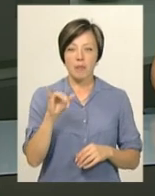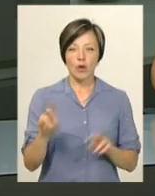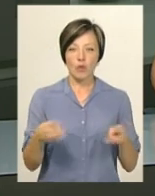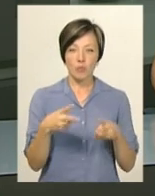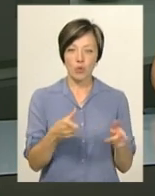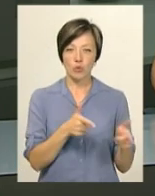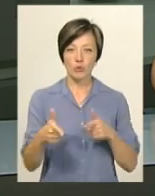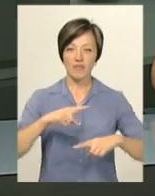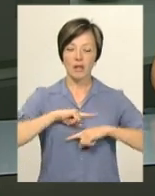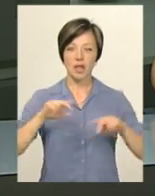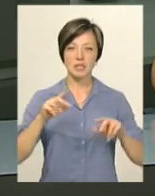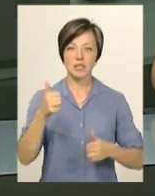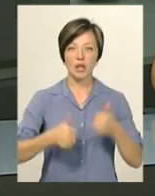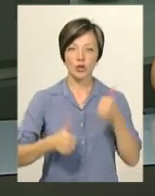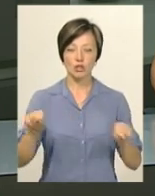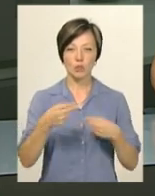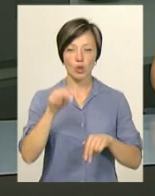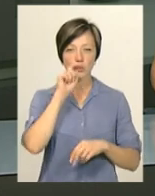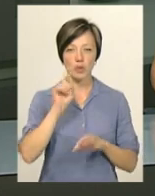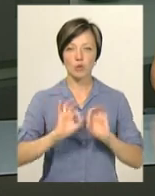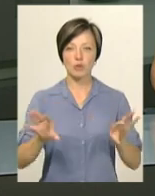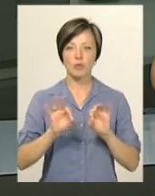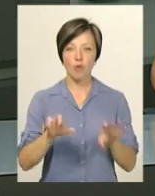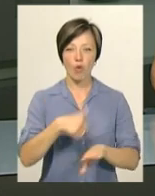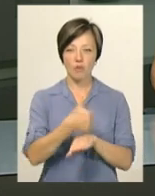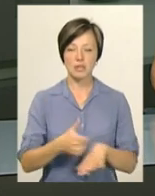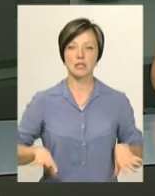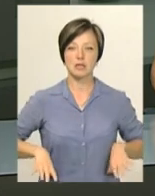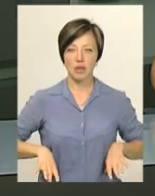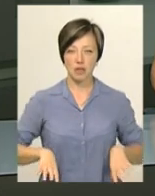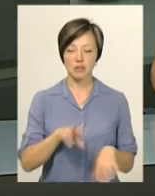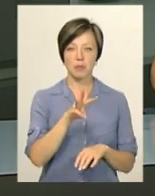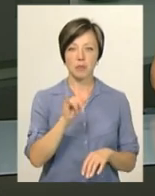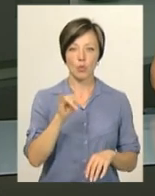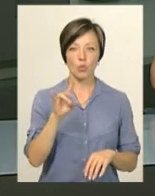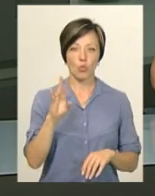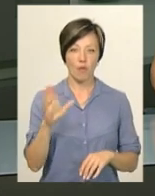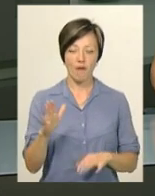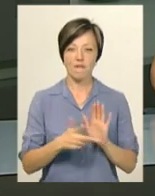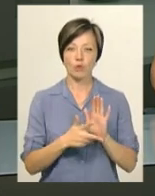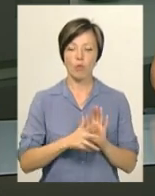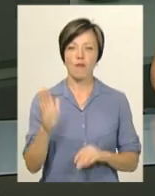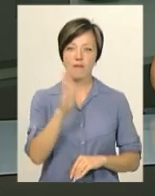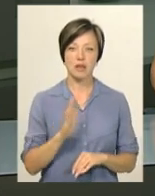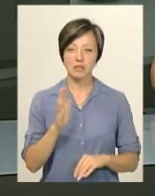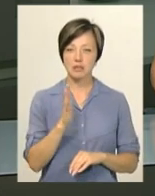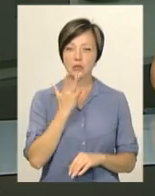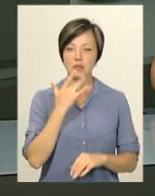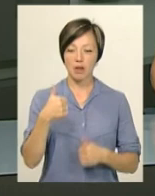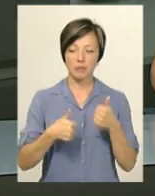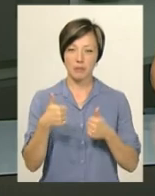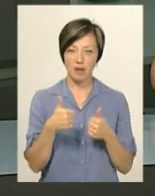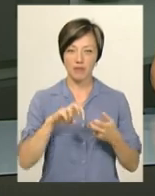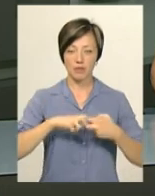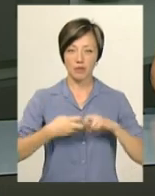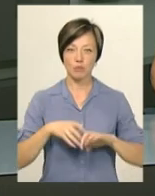готується до фінальних ігор чемпіонату України, розповів його головний тренер Олександр Мігунов. 8 вересня за національну першість в Івано